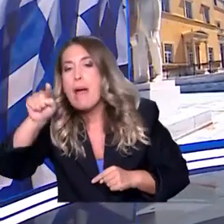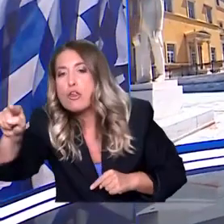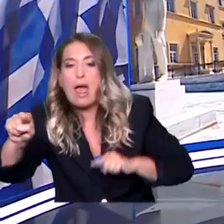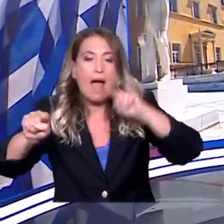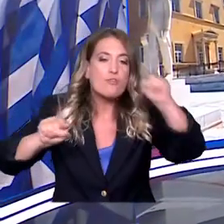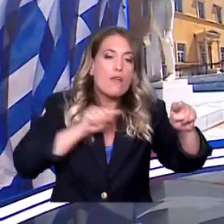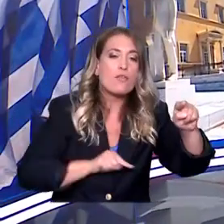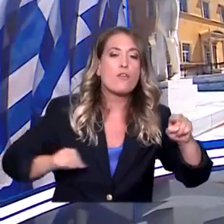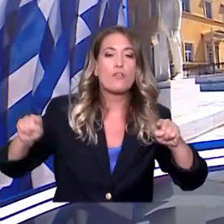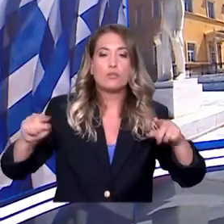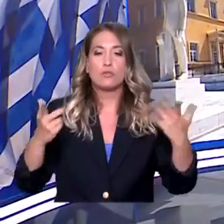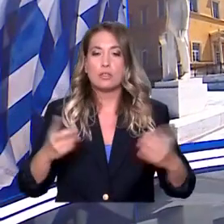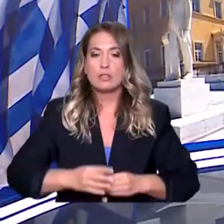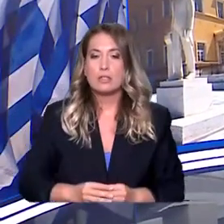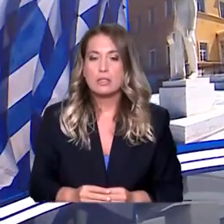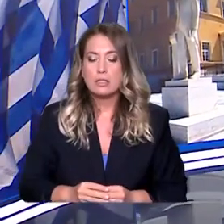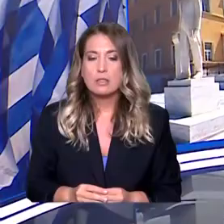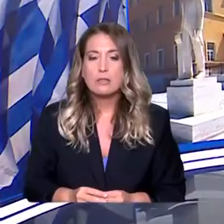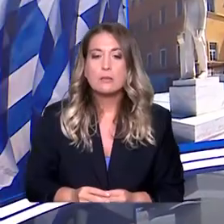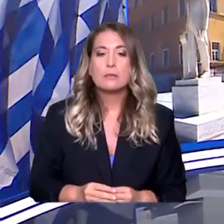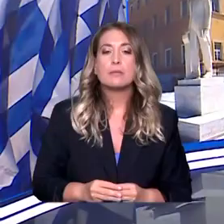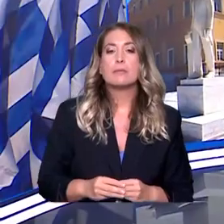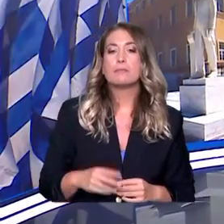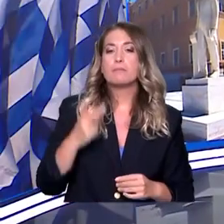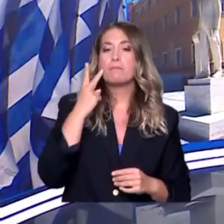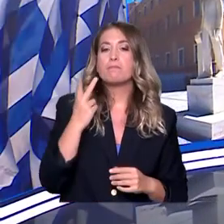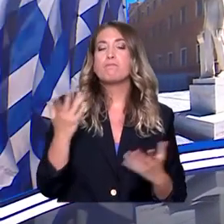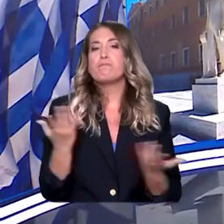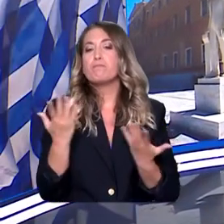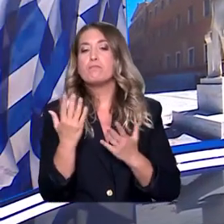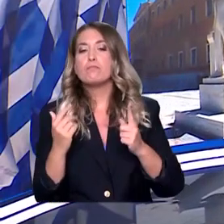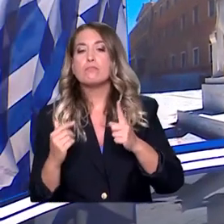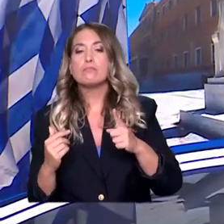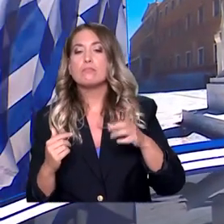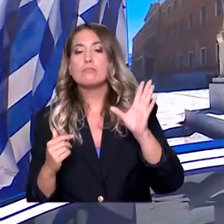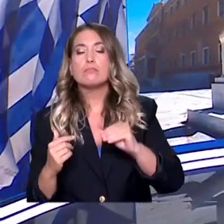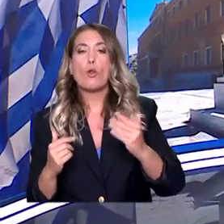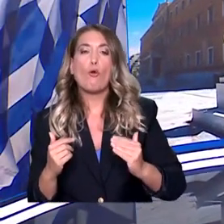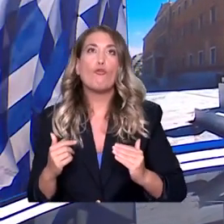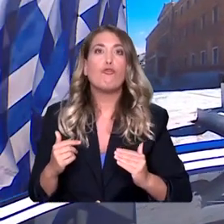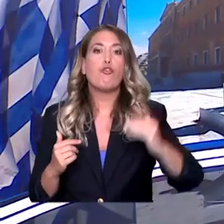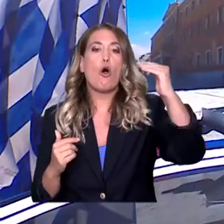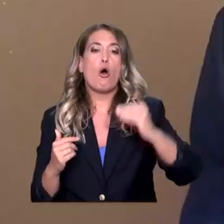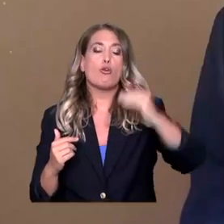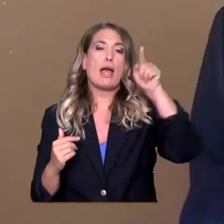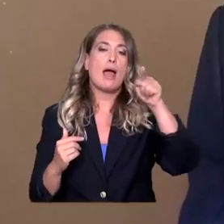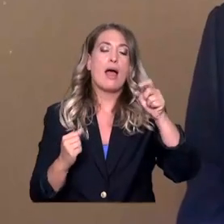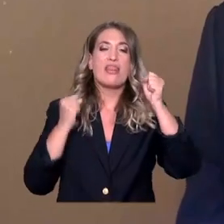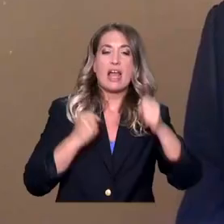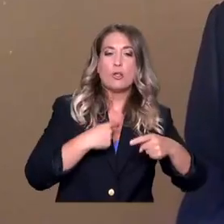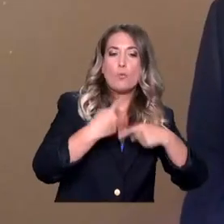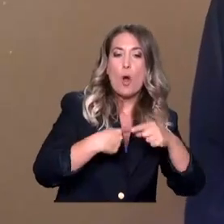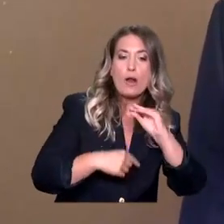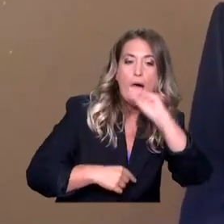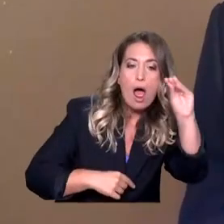συζητάμε τη μείωση του χρόνου παραμένει στην παραμεθόρια. Ή κάποια επιπλέον μόρια για να μπορούμε μετά να διαλέξεις την περιοχή που θέλεις ή κάποιες επιπλέον